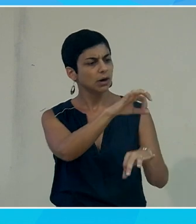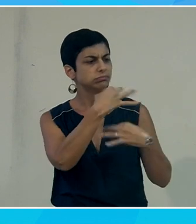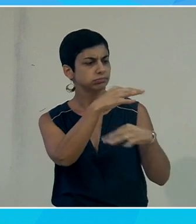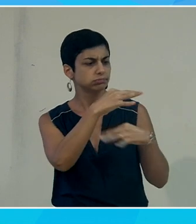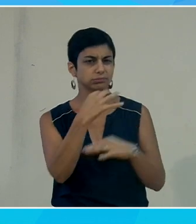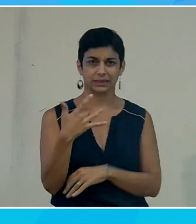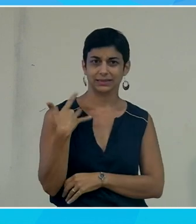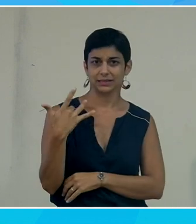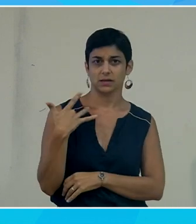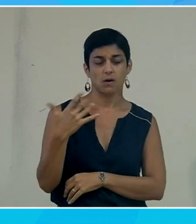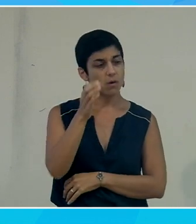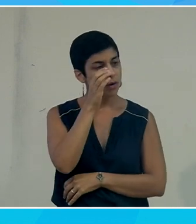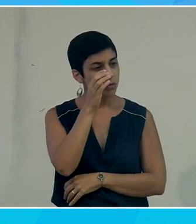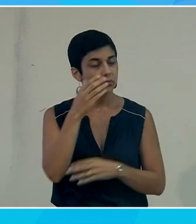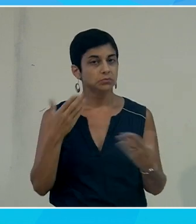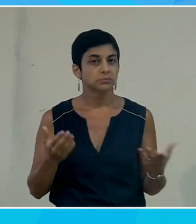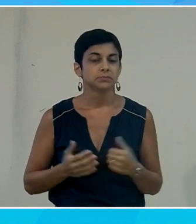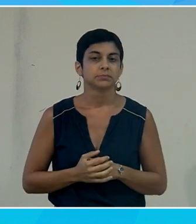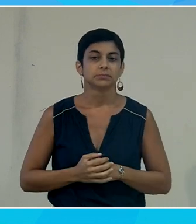impressionné aussi qu'enfin